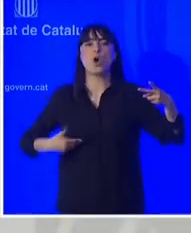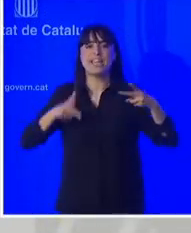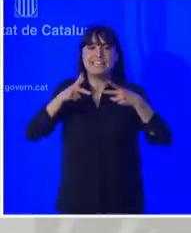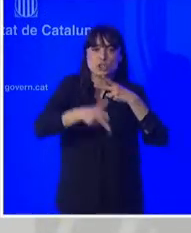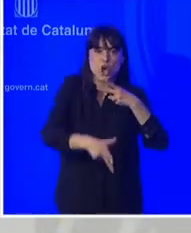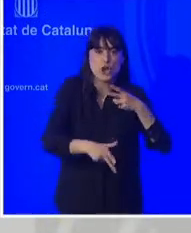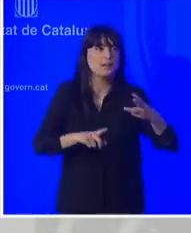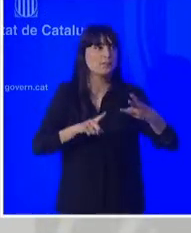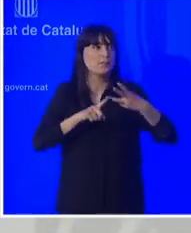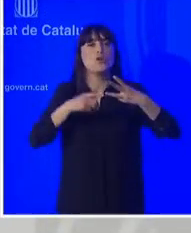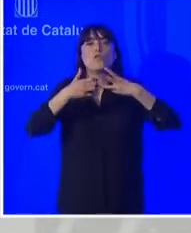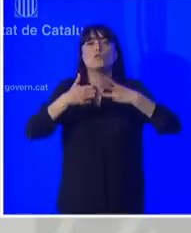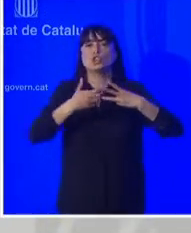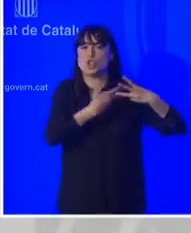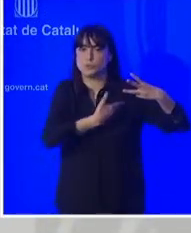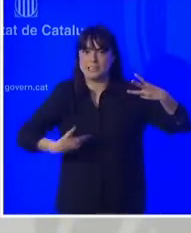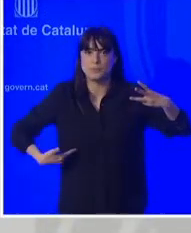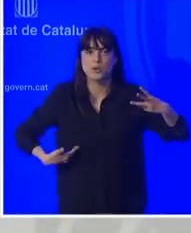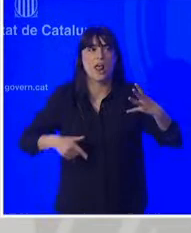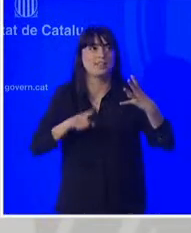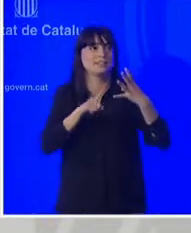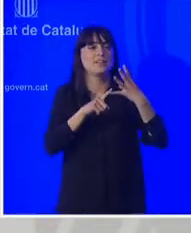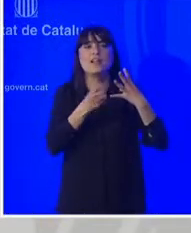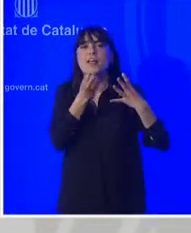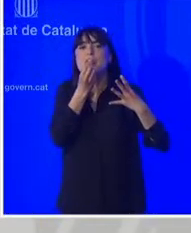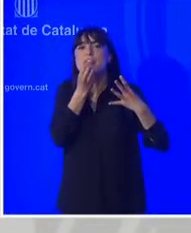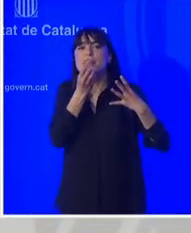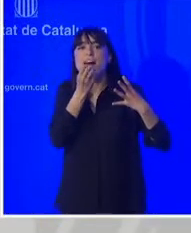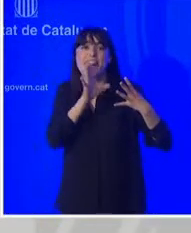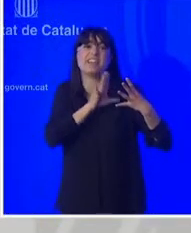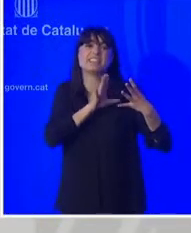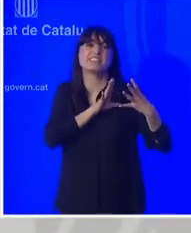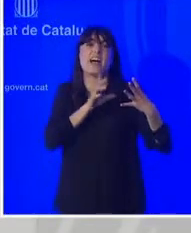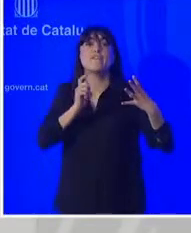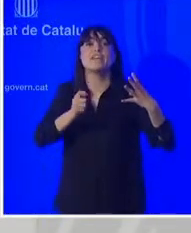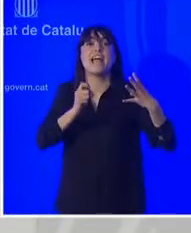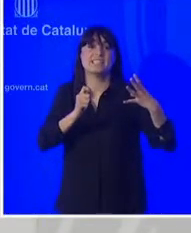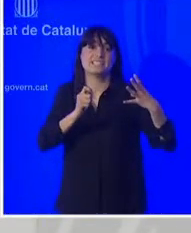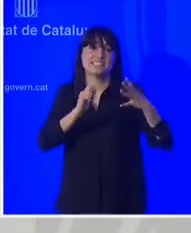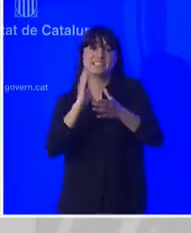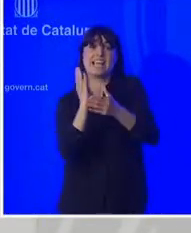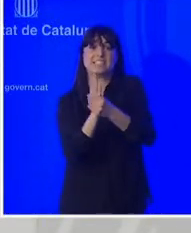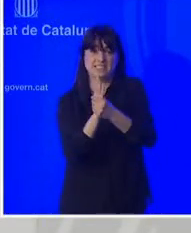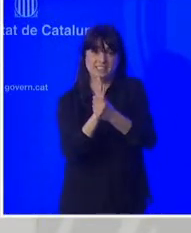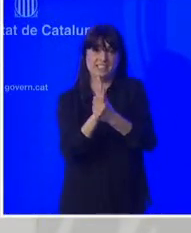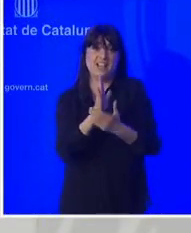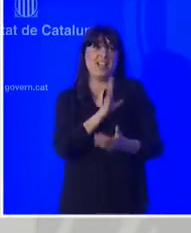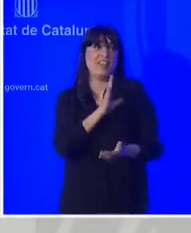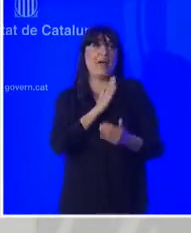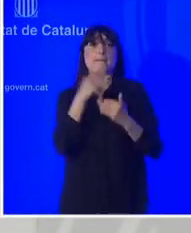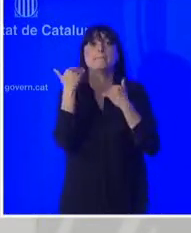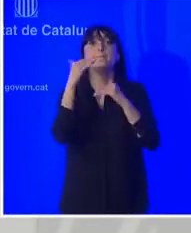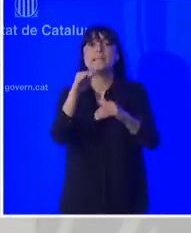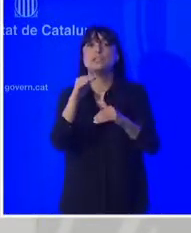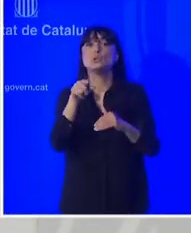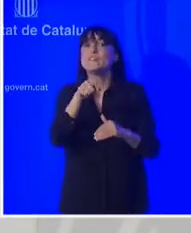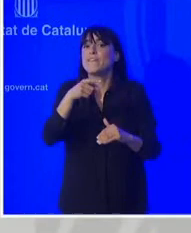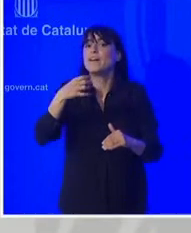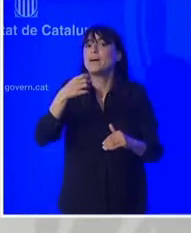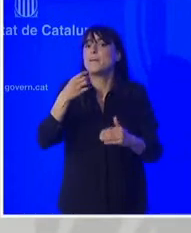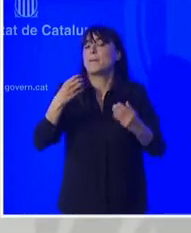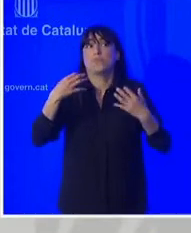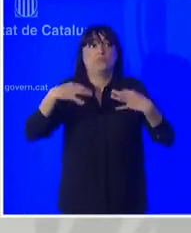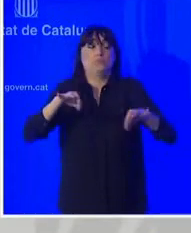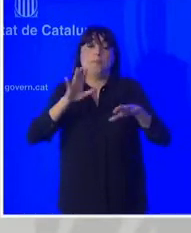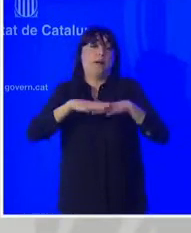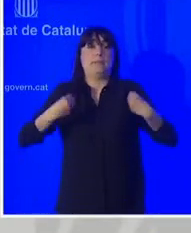patrimonials, d'explotació de dades derivades de la gestió de les finances de rendaments d'aquelles finques no residencials i en